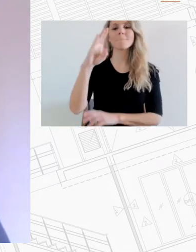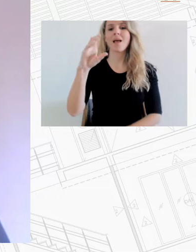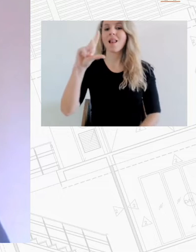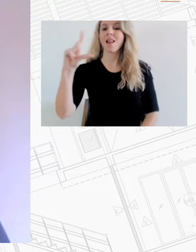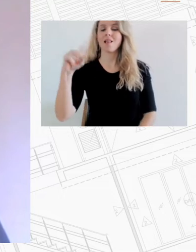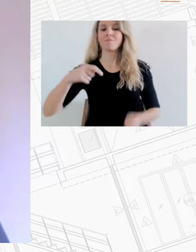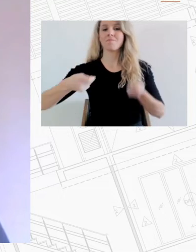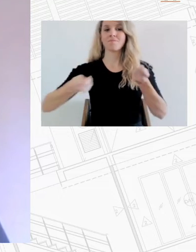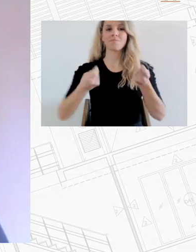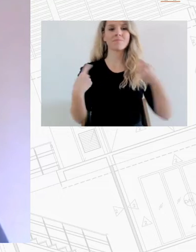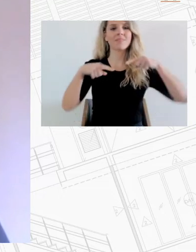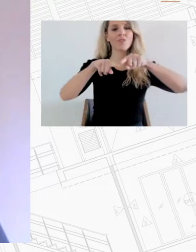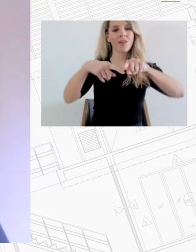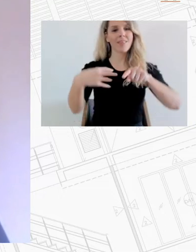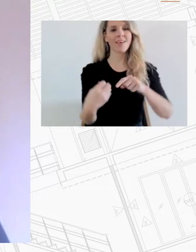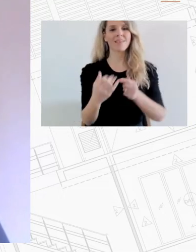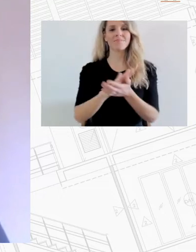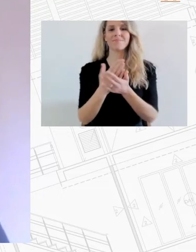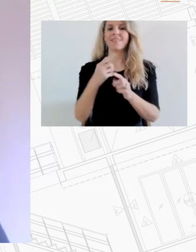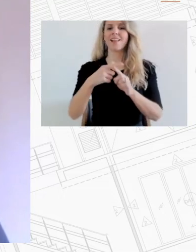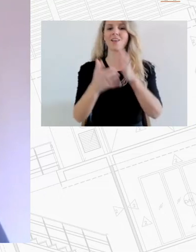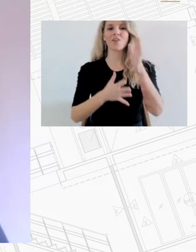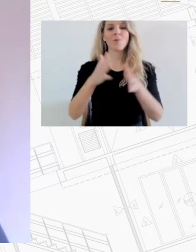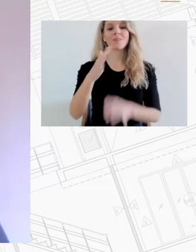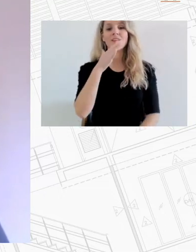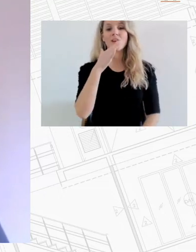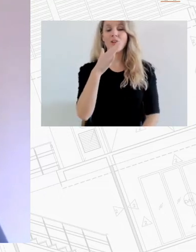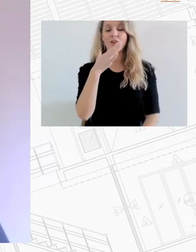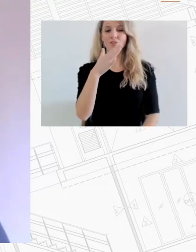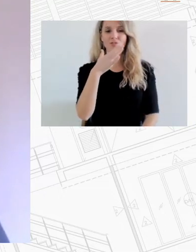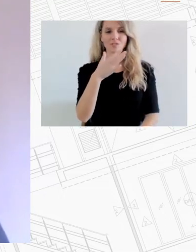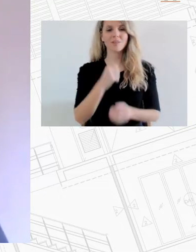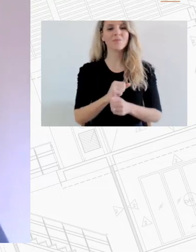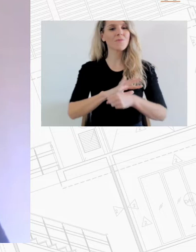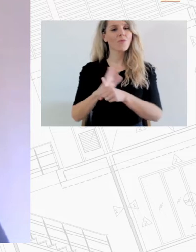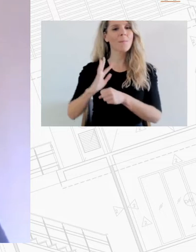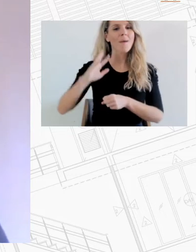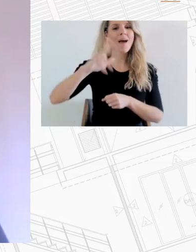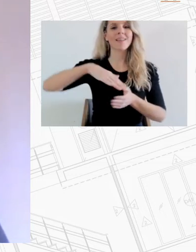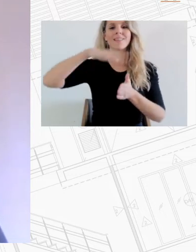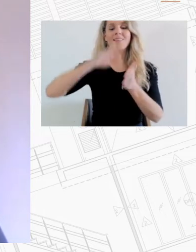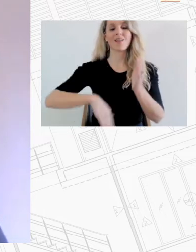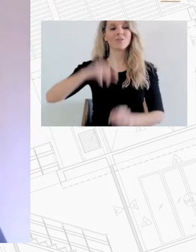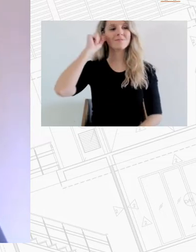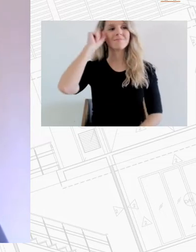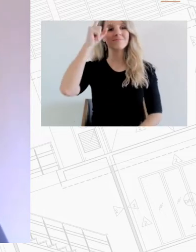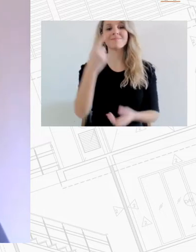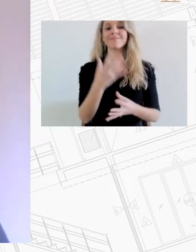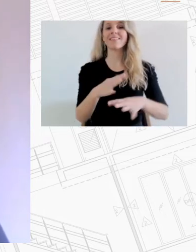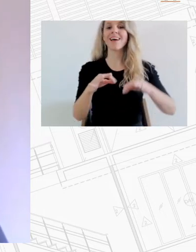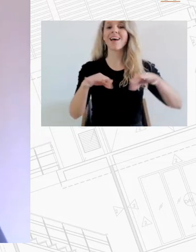Υπάρχει ταυτόχρονα διερμηνία στην ελληνική νοηματική γλώσσα καθόλου τη διάρκεια της εκδήλωσης. Θα ξεκινήσουμε με έναν